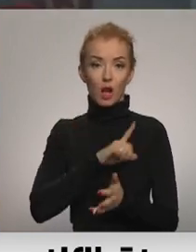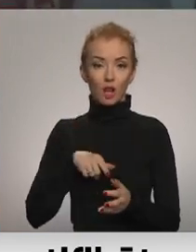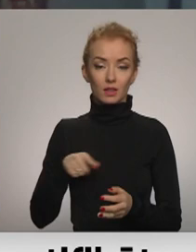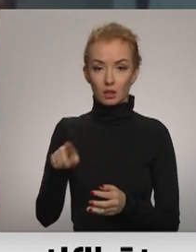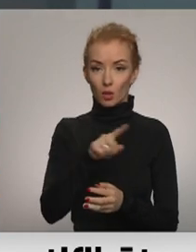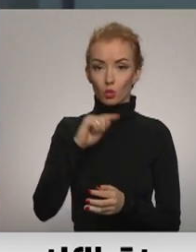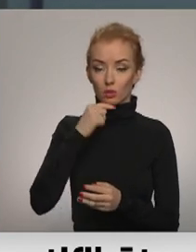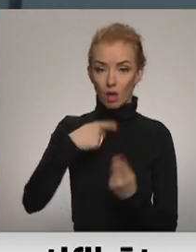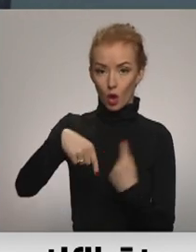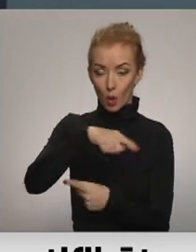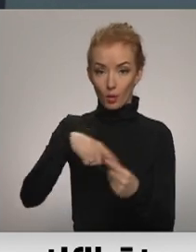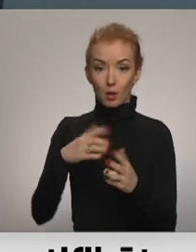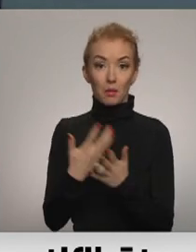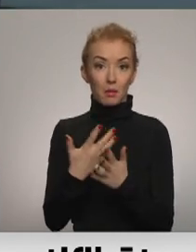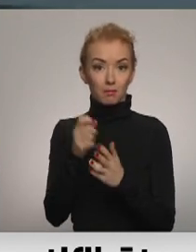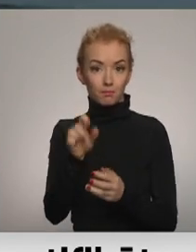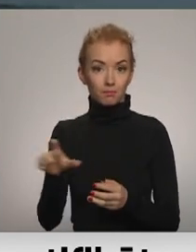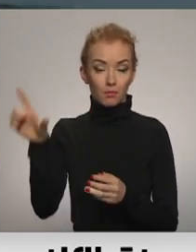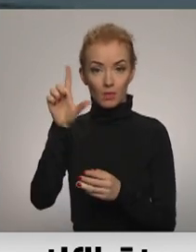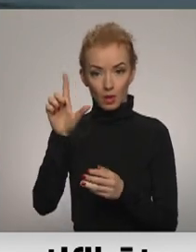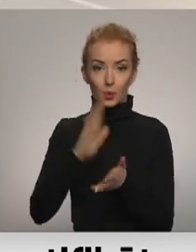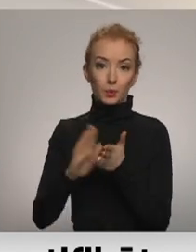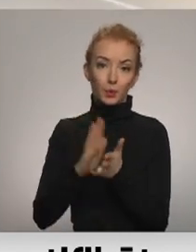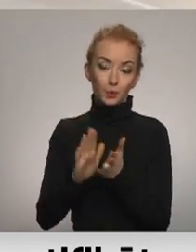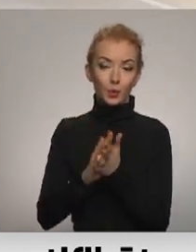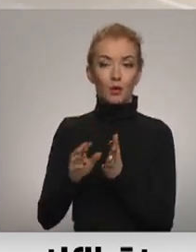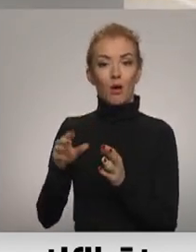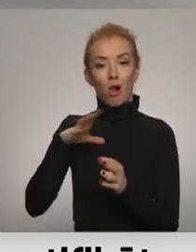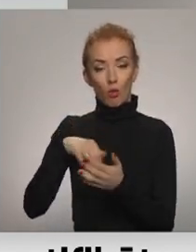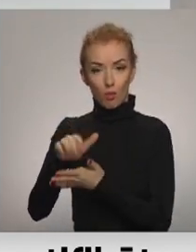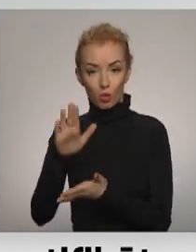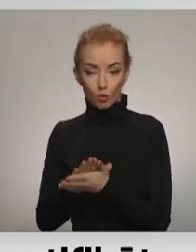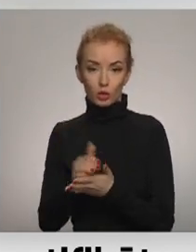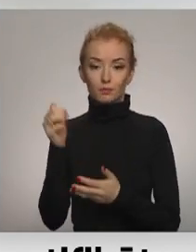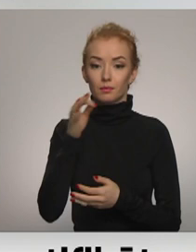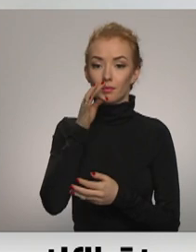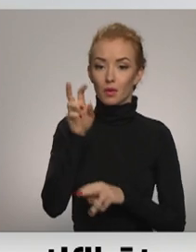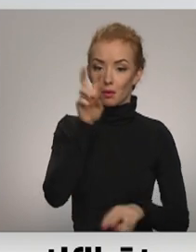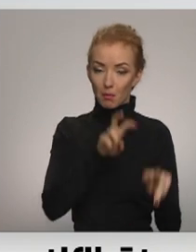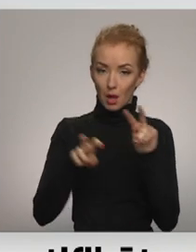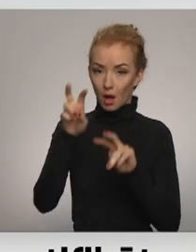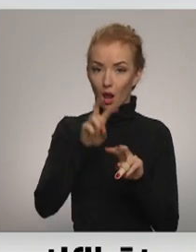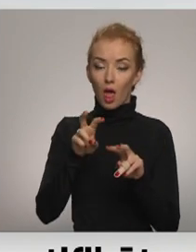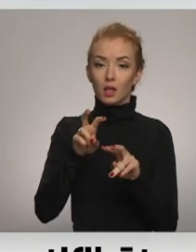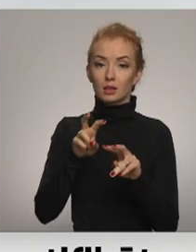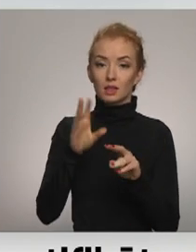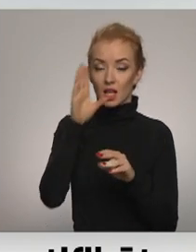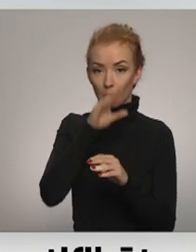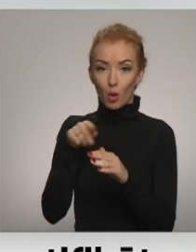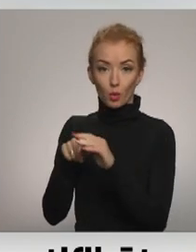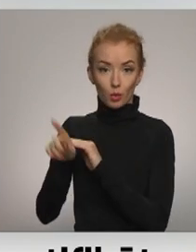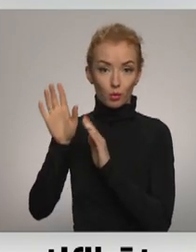saimniecību. Piemēram, var palielināties ēnu ekonomika. Pirmā kārtā meklēs emigrācijas